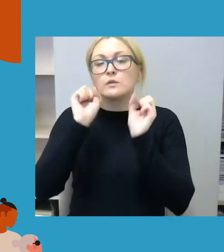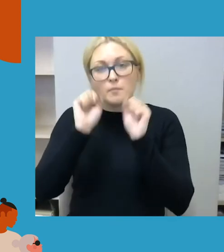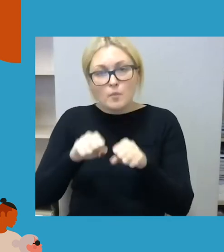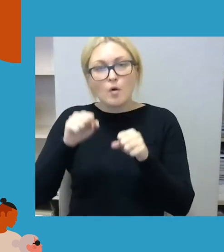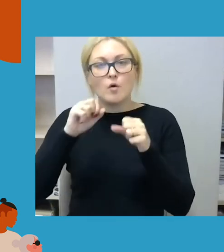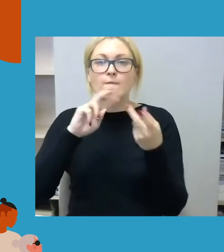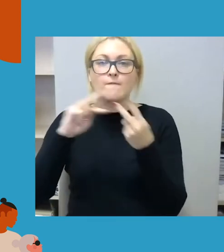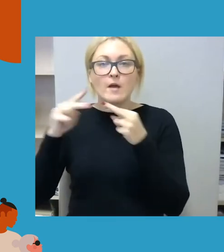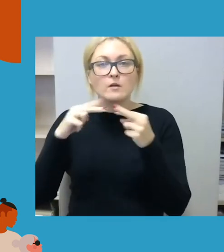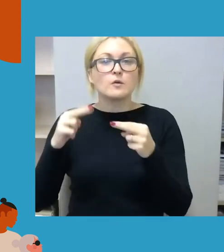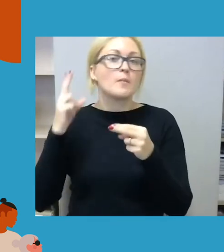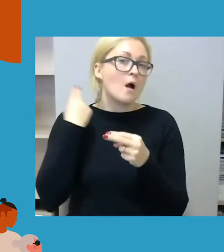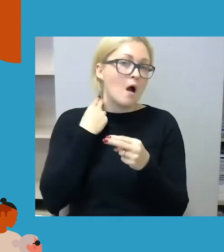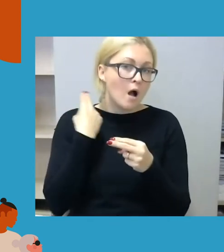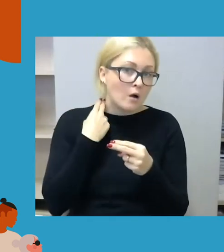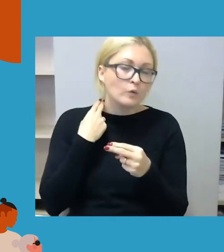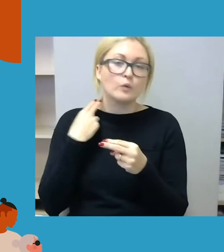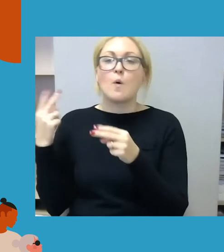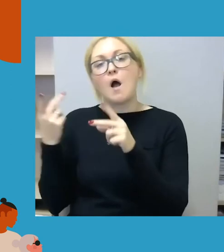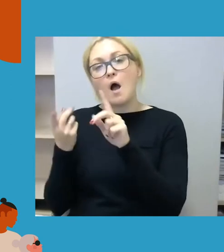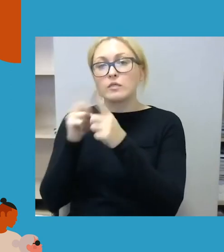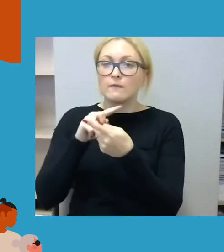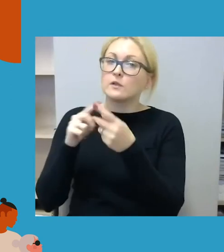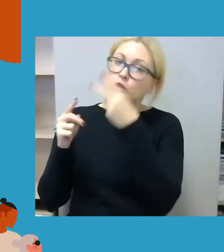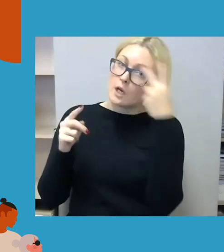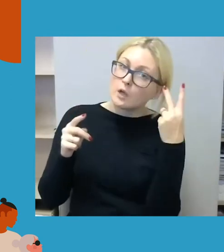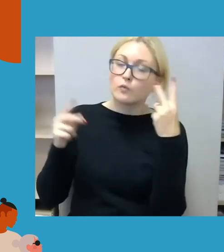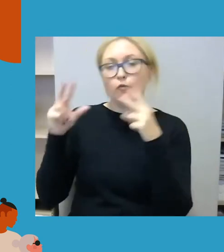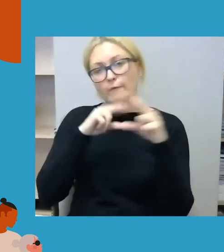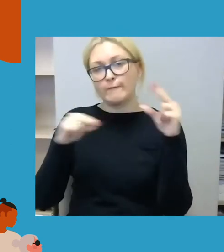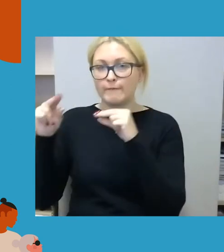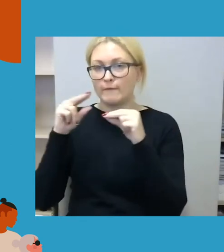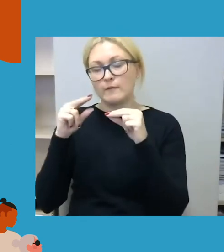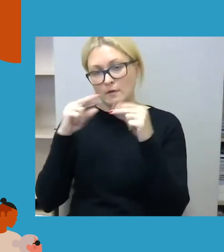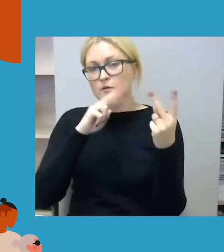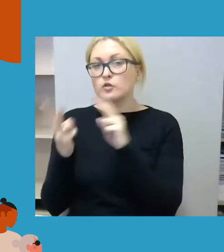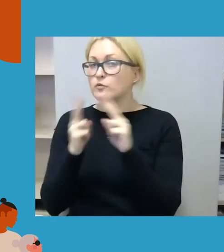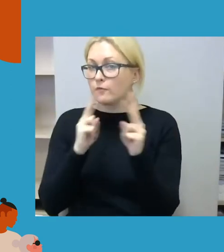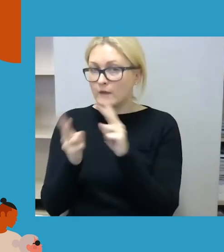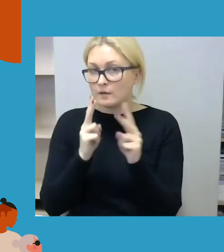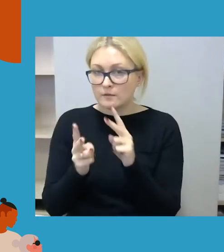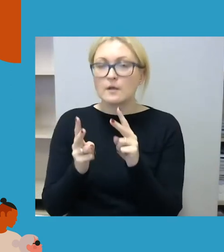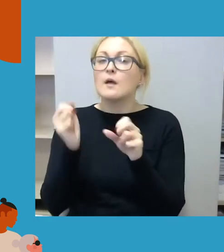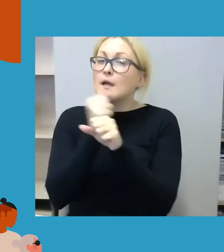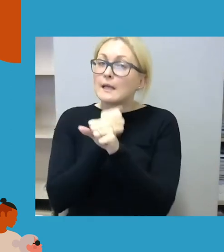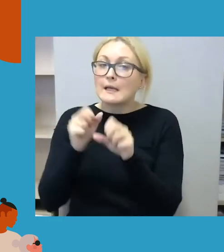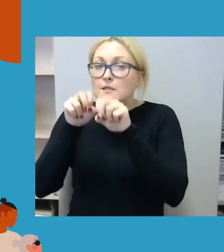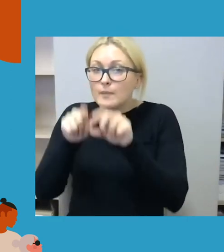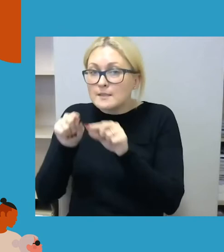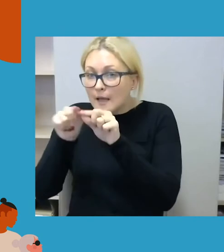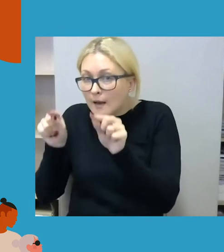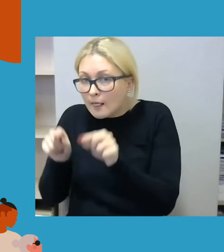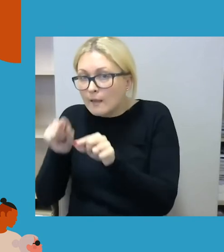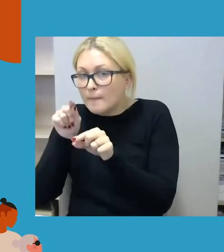į anglų ir iš anglų kalbos į lietuvių, reikia pasirinkti na specialią ikonėlę transliacijos apačioje.